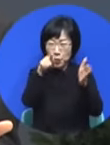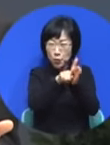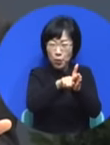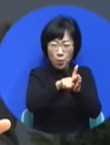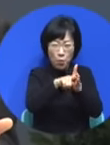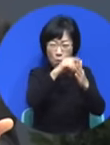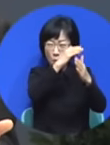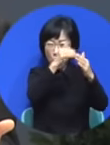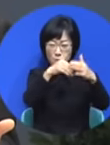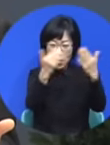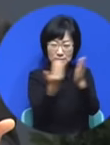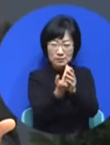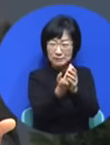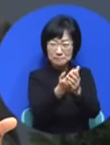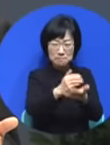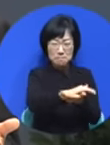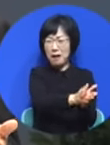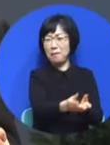나옵니다.